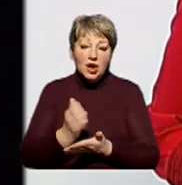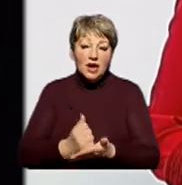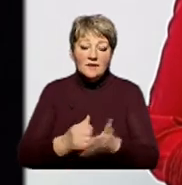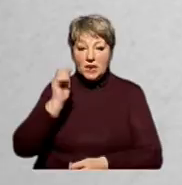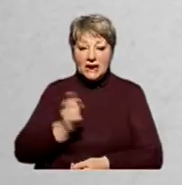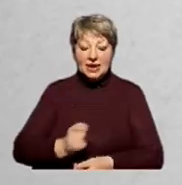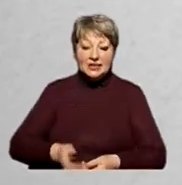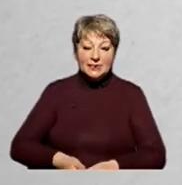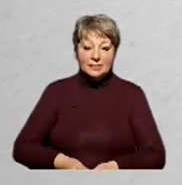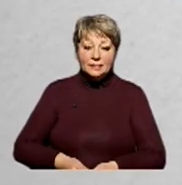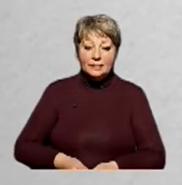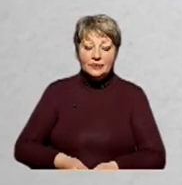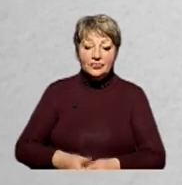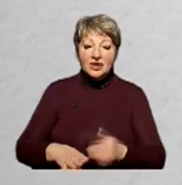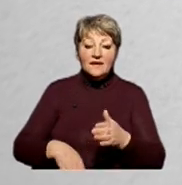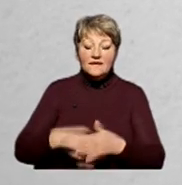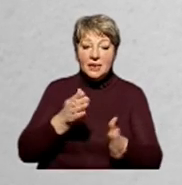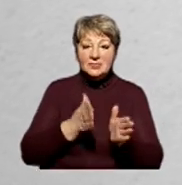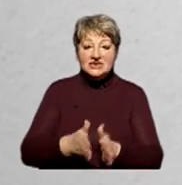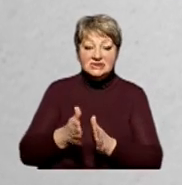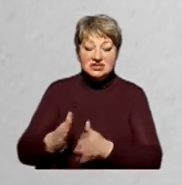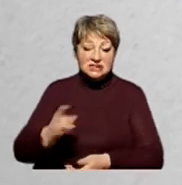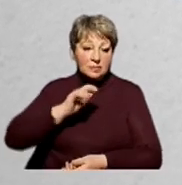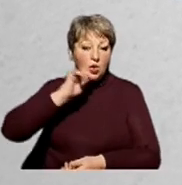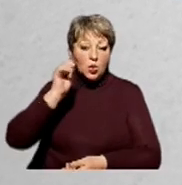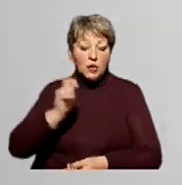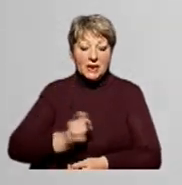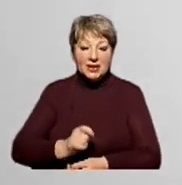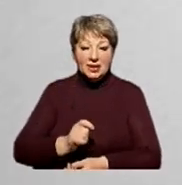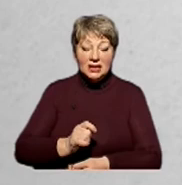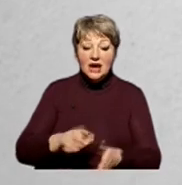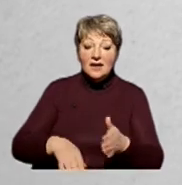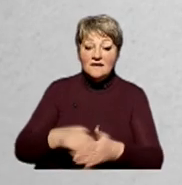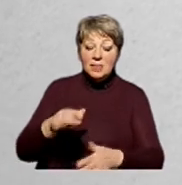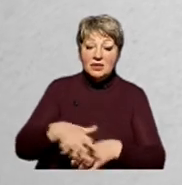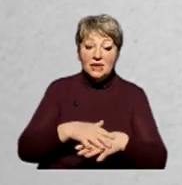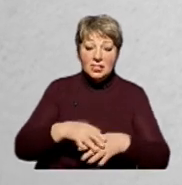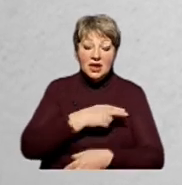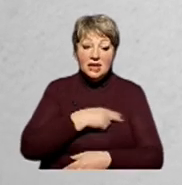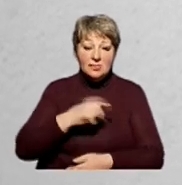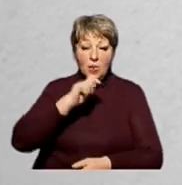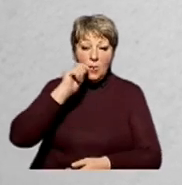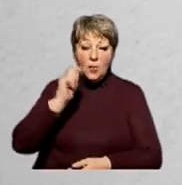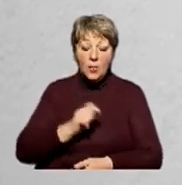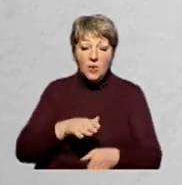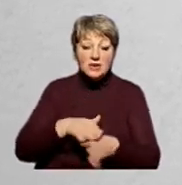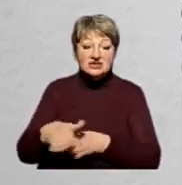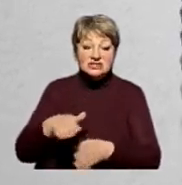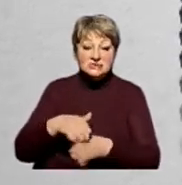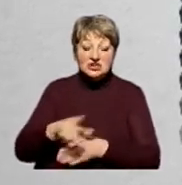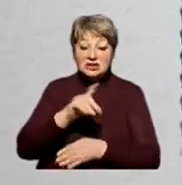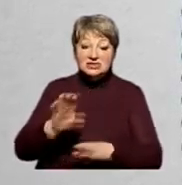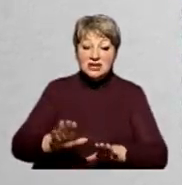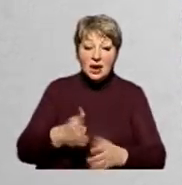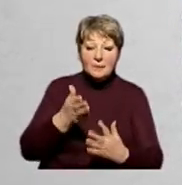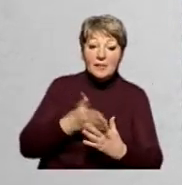України. Виборча система України Вибори народних депутатів України здійснюються